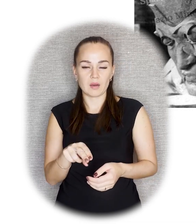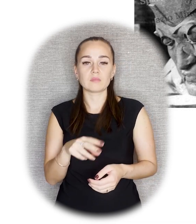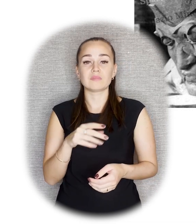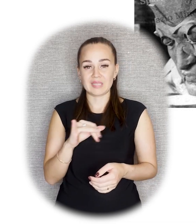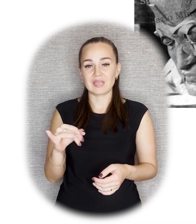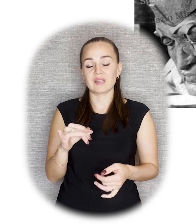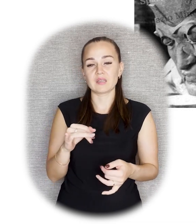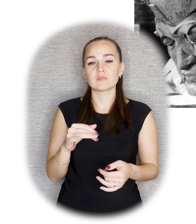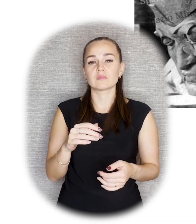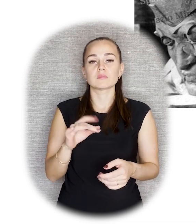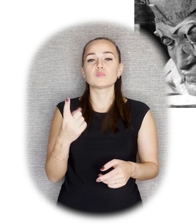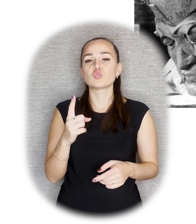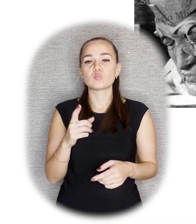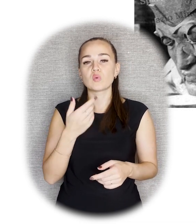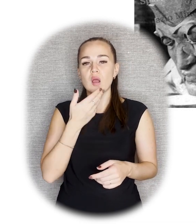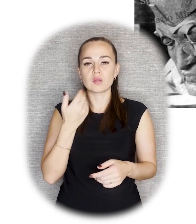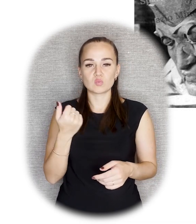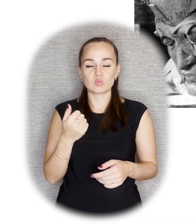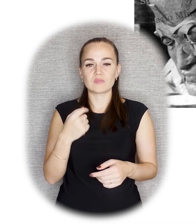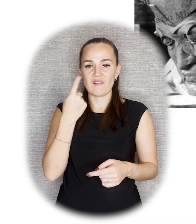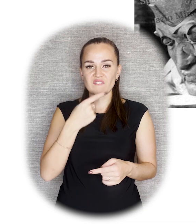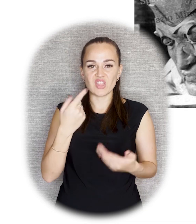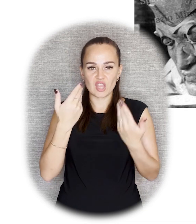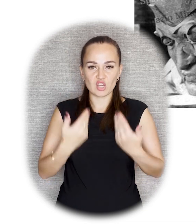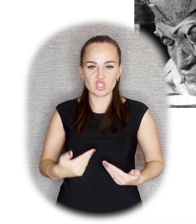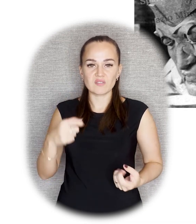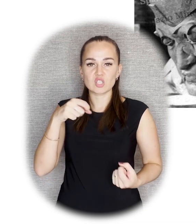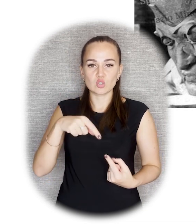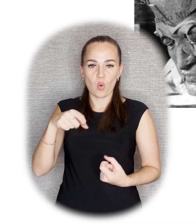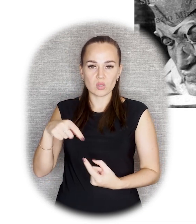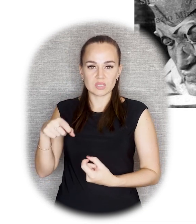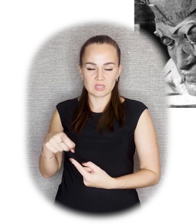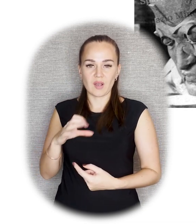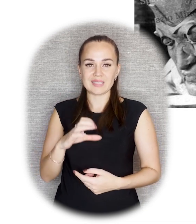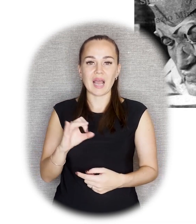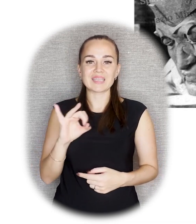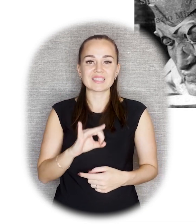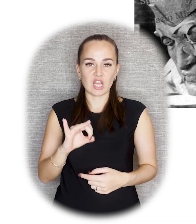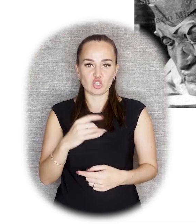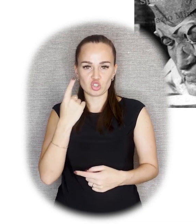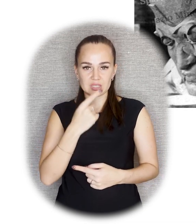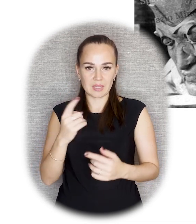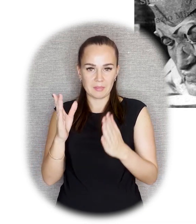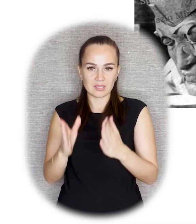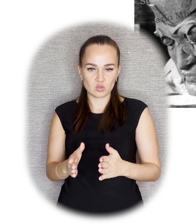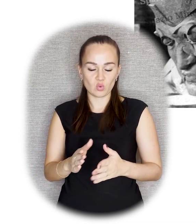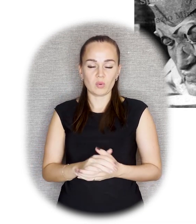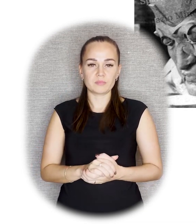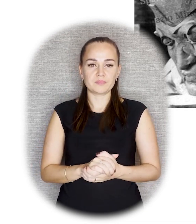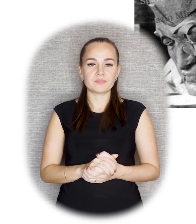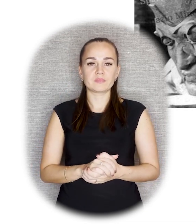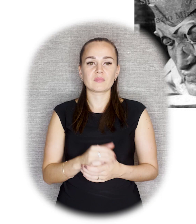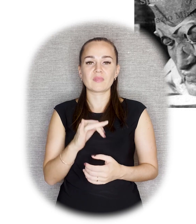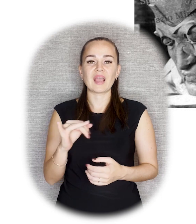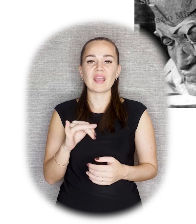подвергся большой критике, в основном из-за отсутствия внешнего сходства с изображаемым историческим лицом. И также за